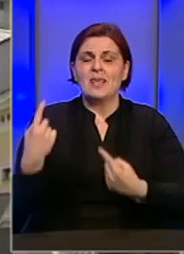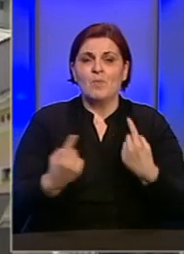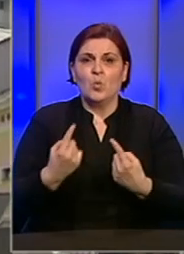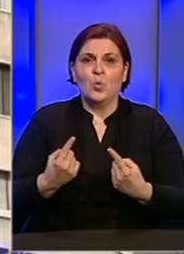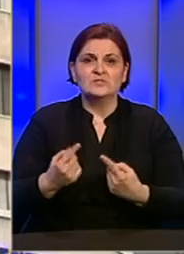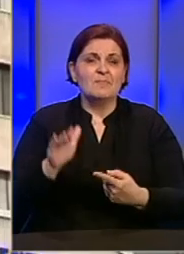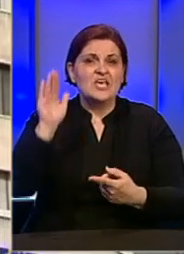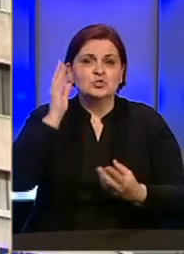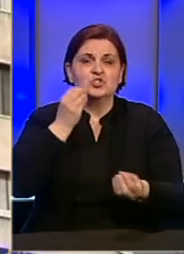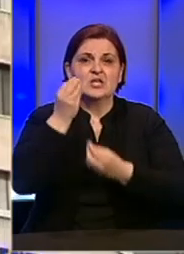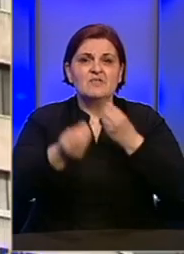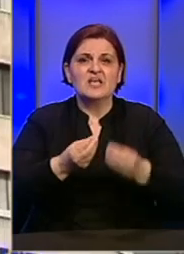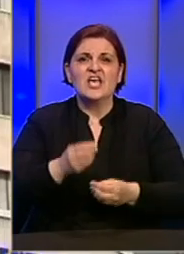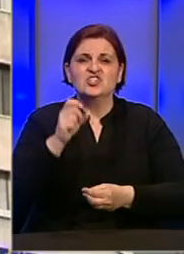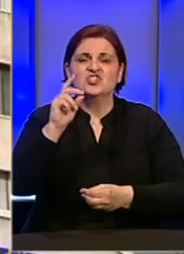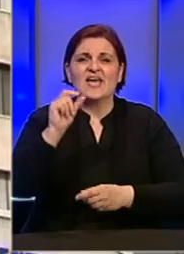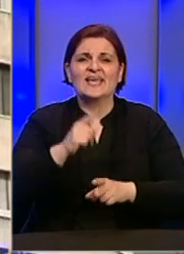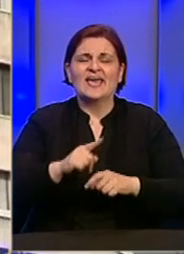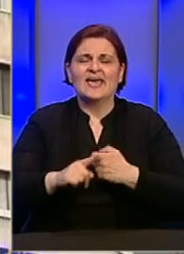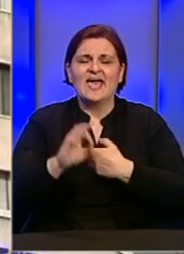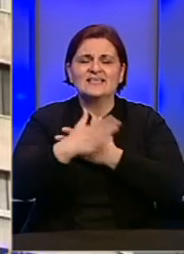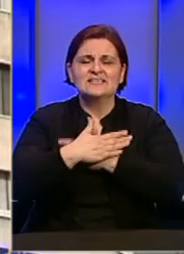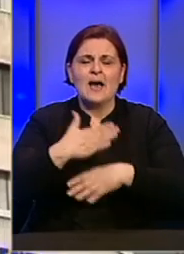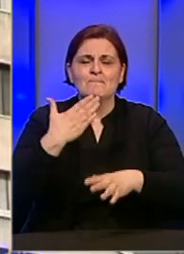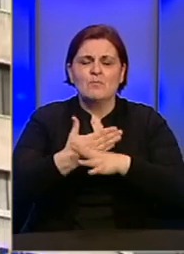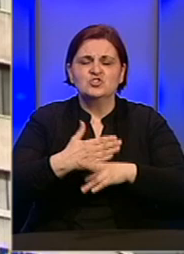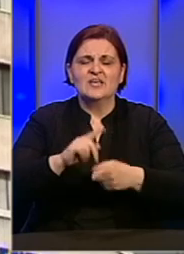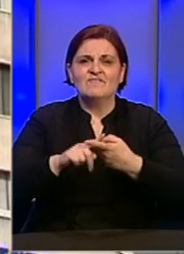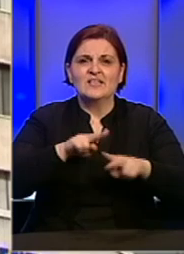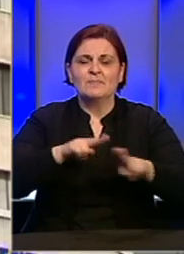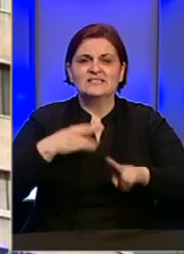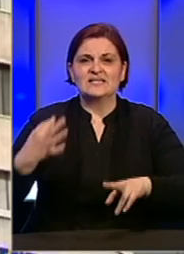Slušamo izjavu Gorana Čerke za pomoćnika Federalnog ministra zdravstva.